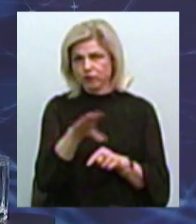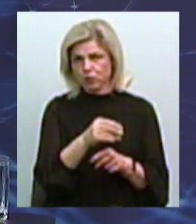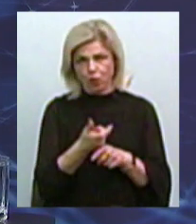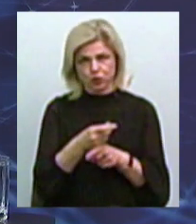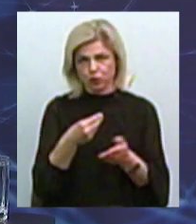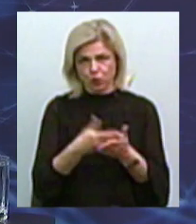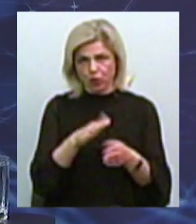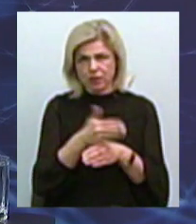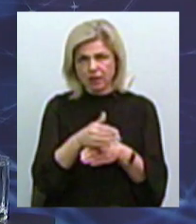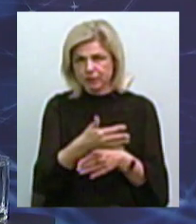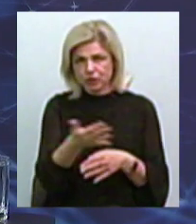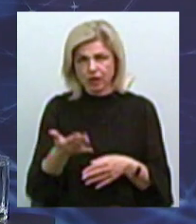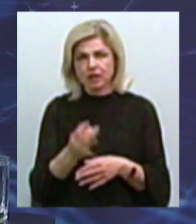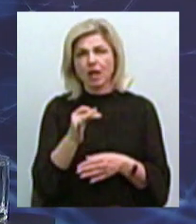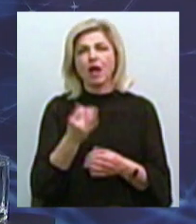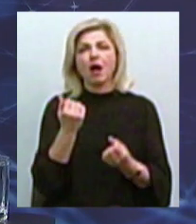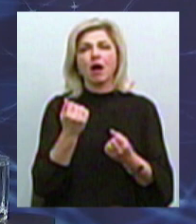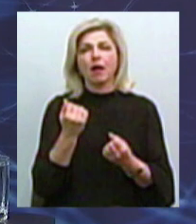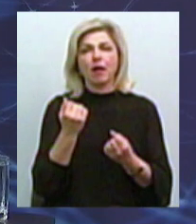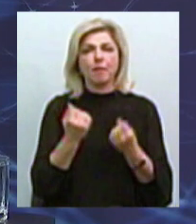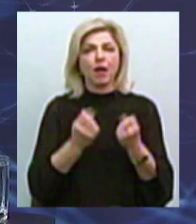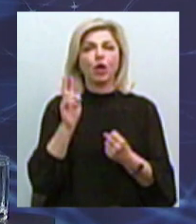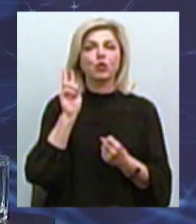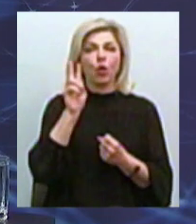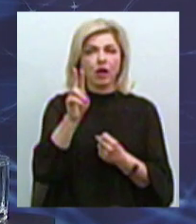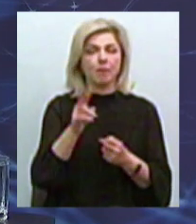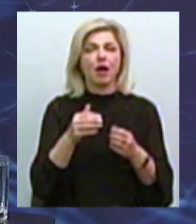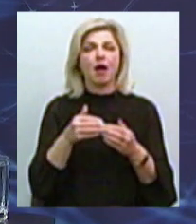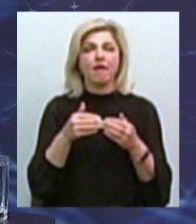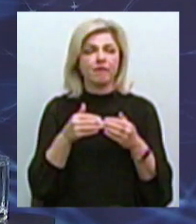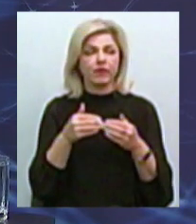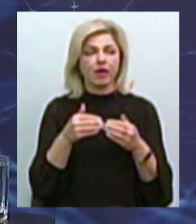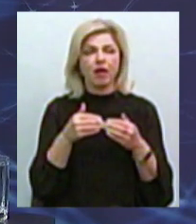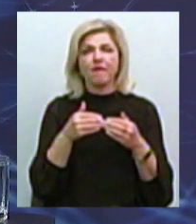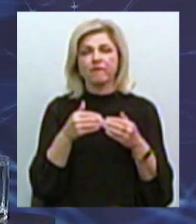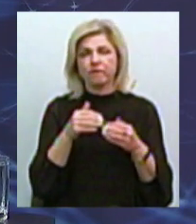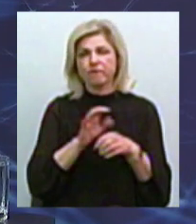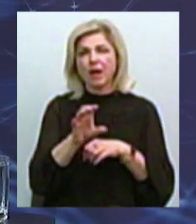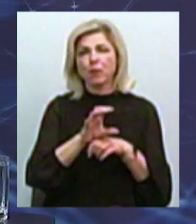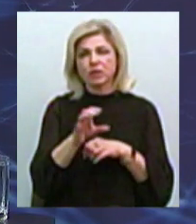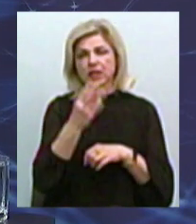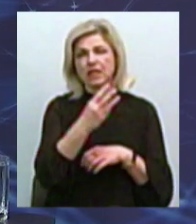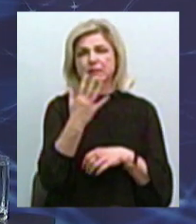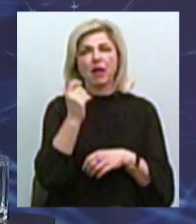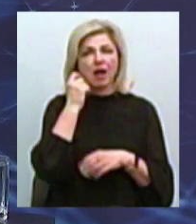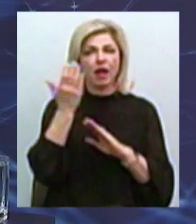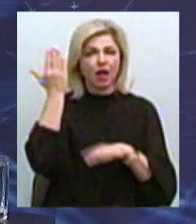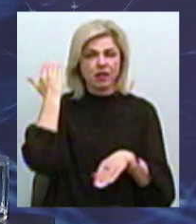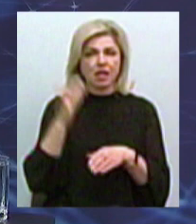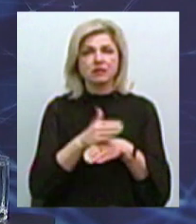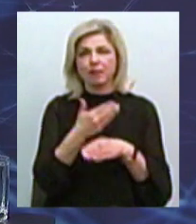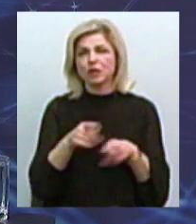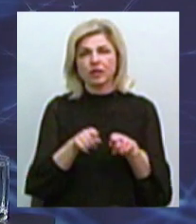Машини, троллейбуси выпуска 35-летній давності. запчастей таких вже